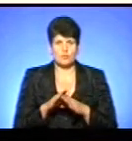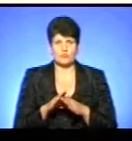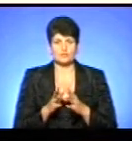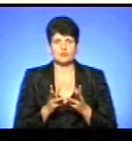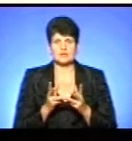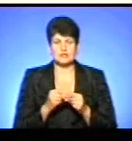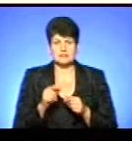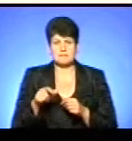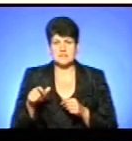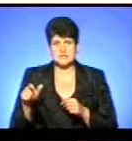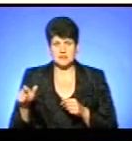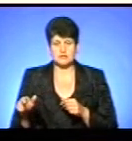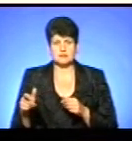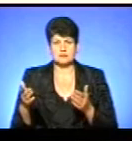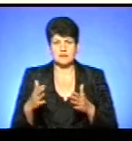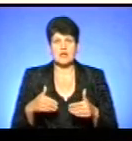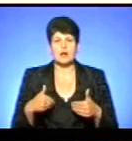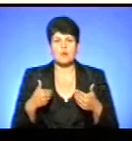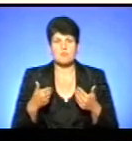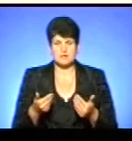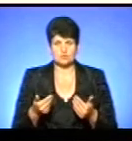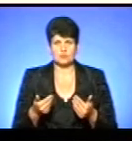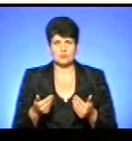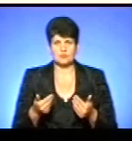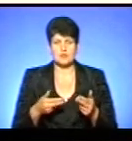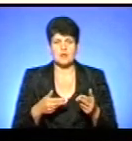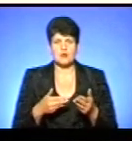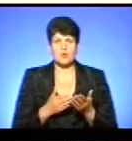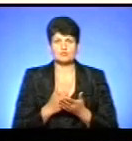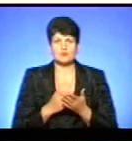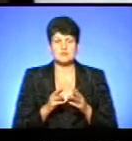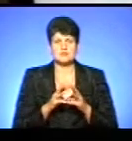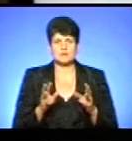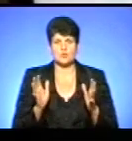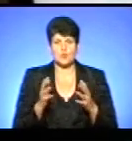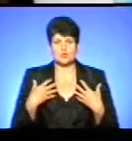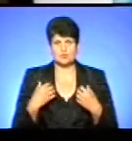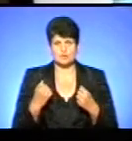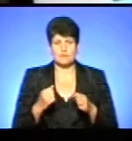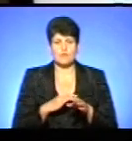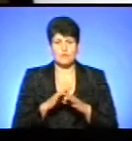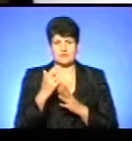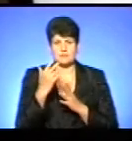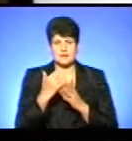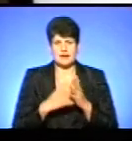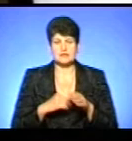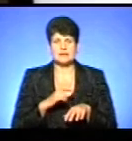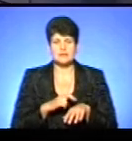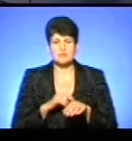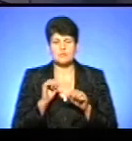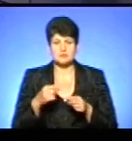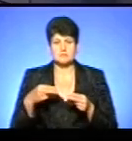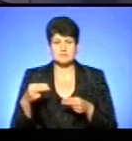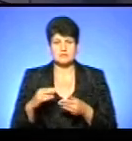пацієнтів, яких рекомендує для обслуговування Міністерства охорони здоров'я. Повний перелік лікарів, за кими можна